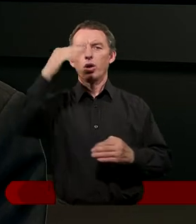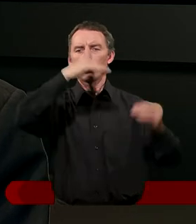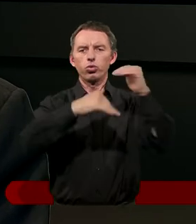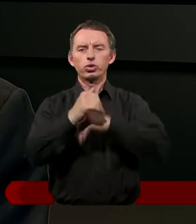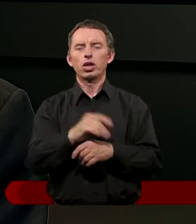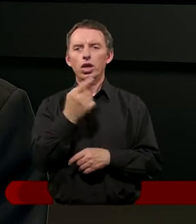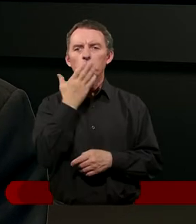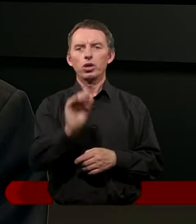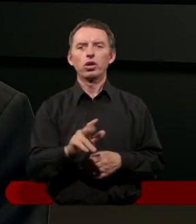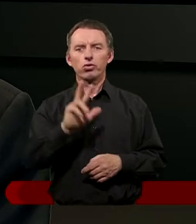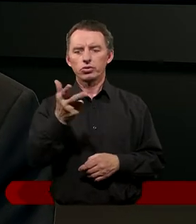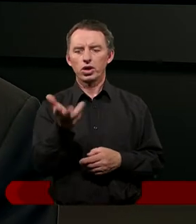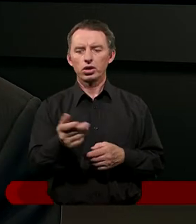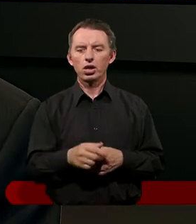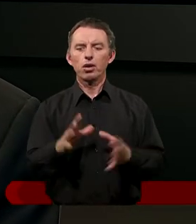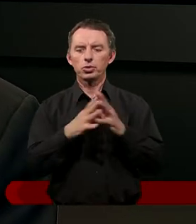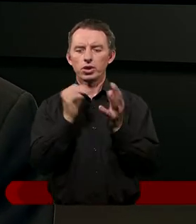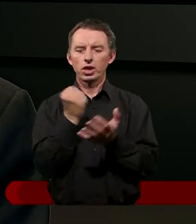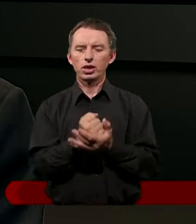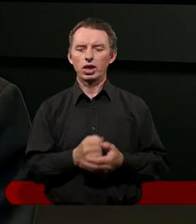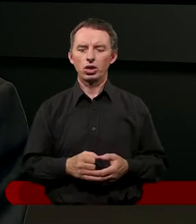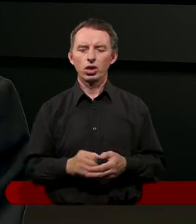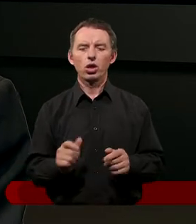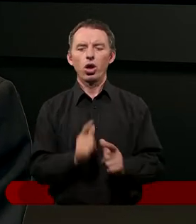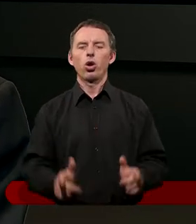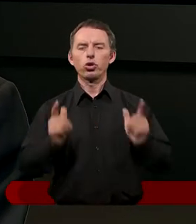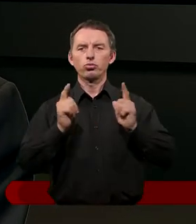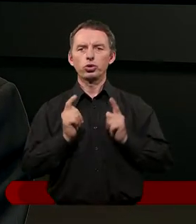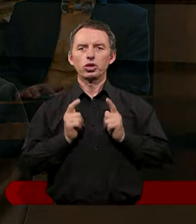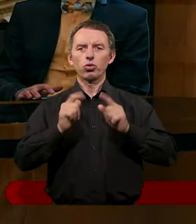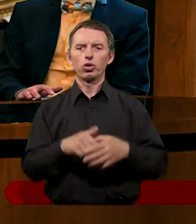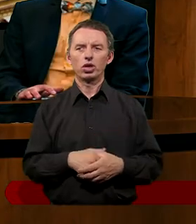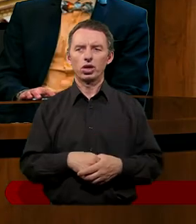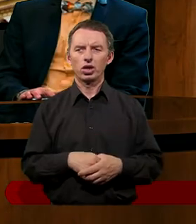odniósł się do kwestii przykazań, odpoczynku?